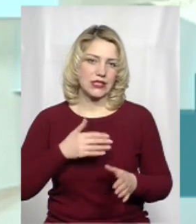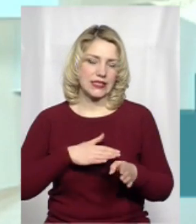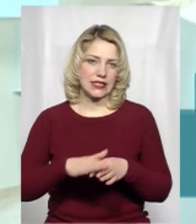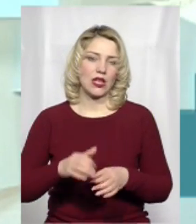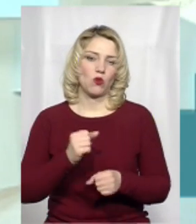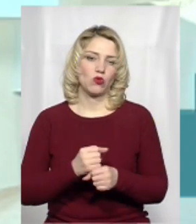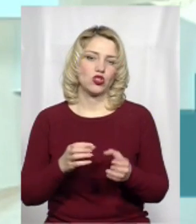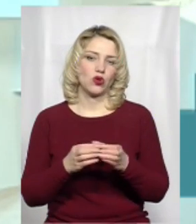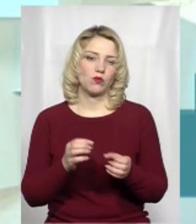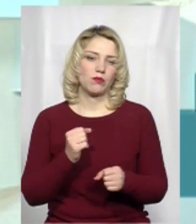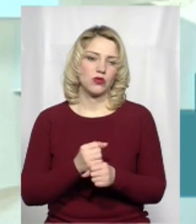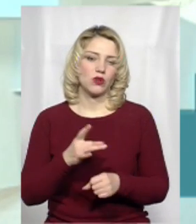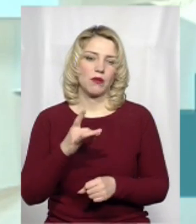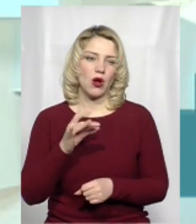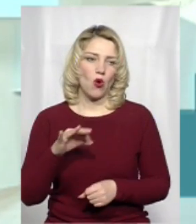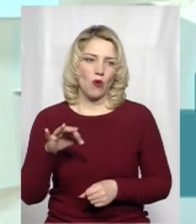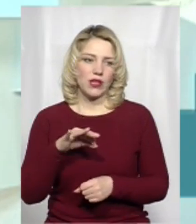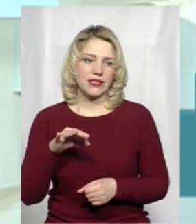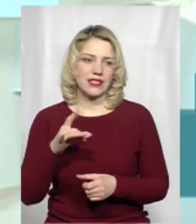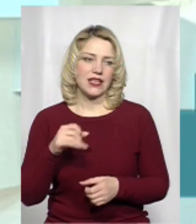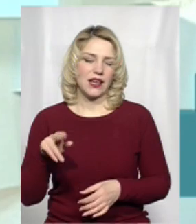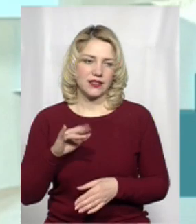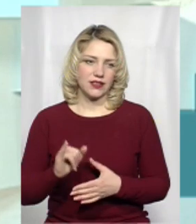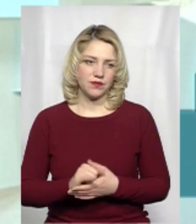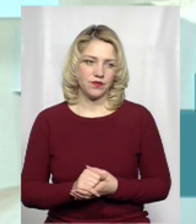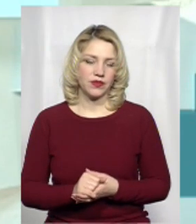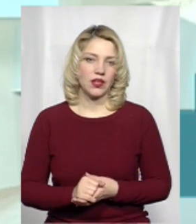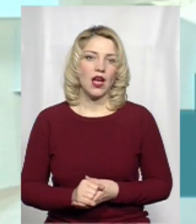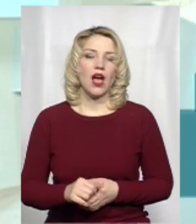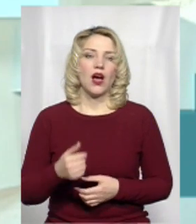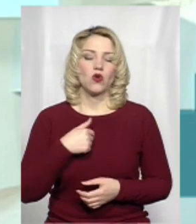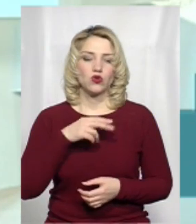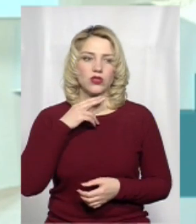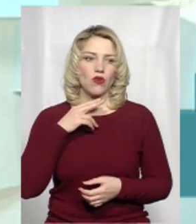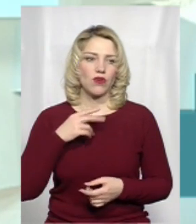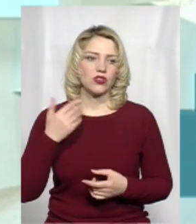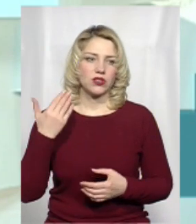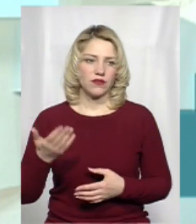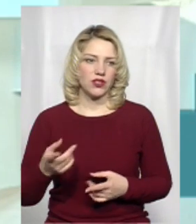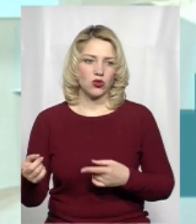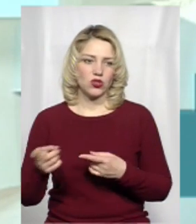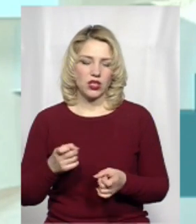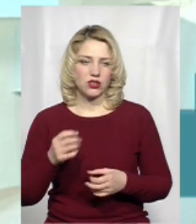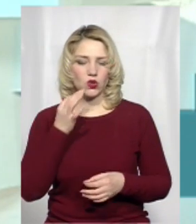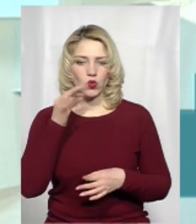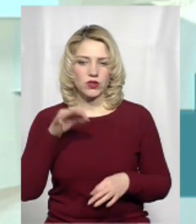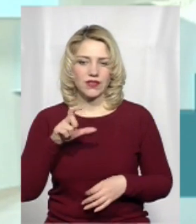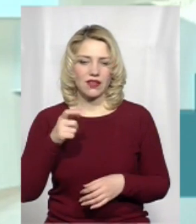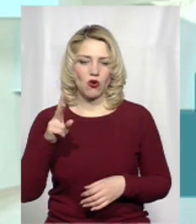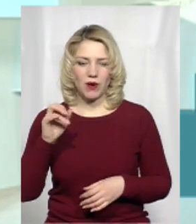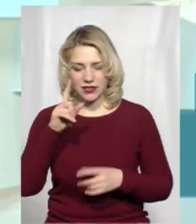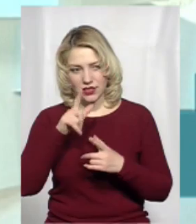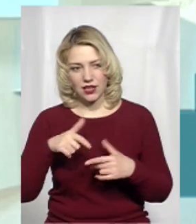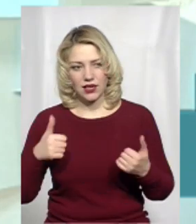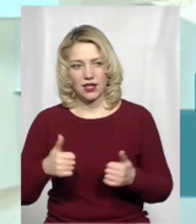працює при обласній раді. Хочу сказати, що також... А ви долучаєте досвід, можливо, європейських країн в